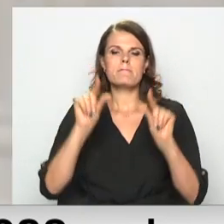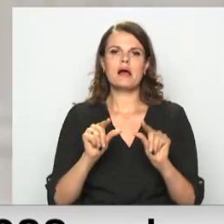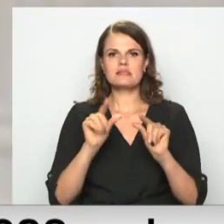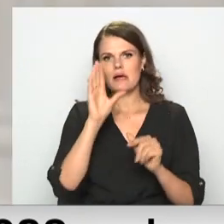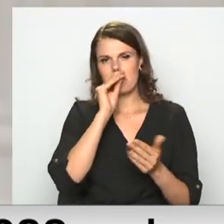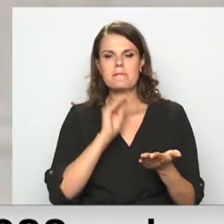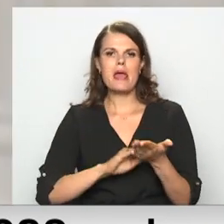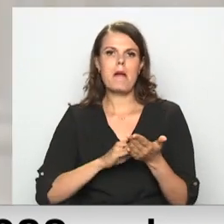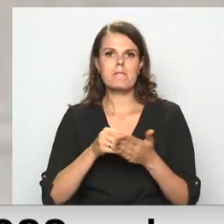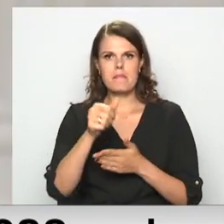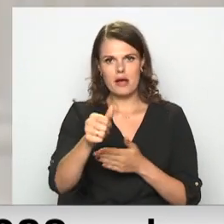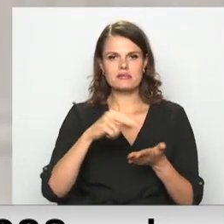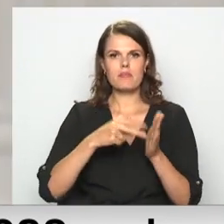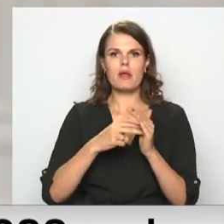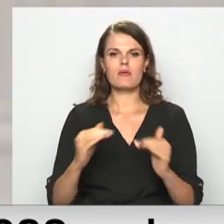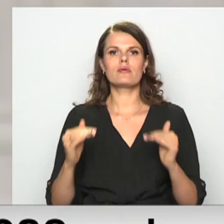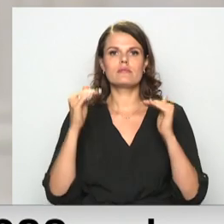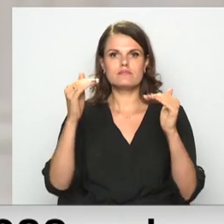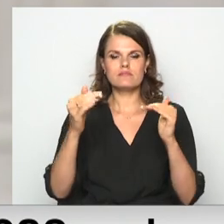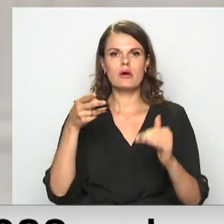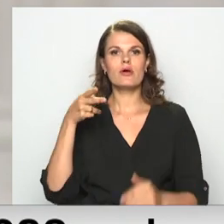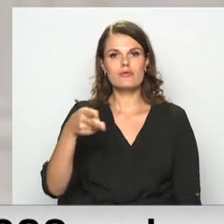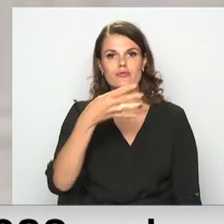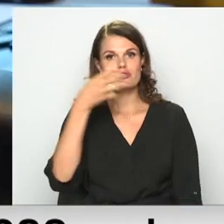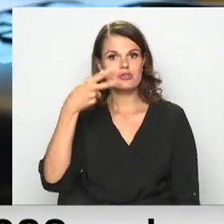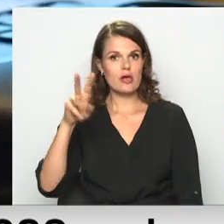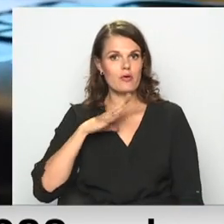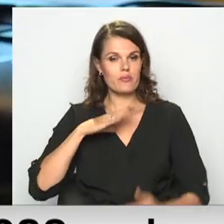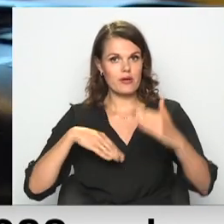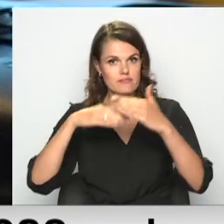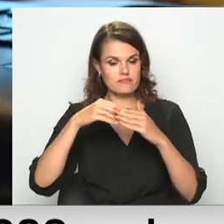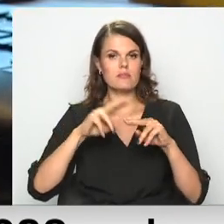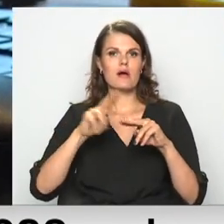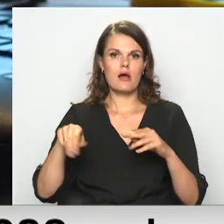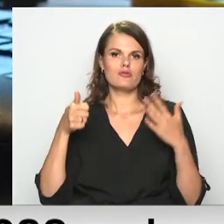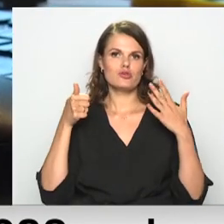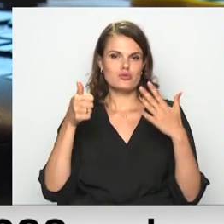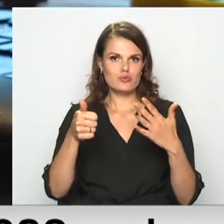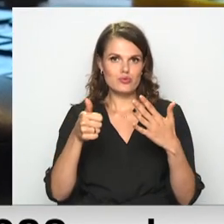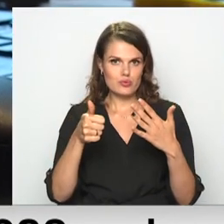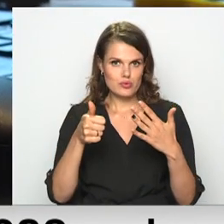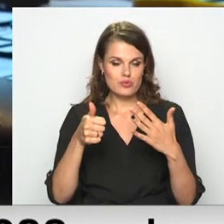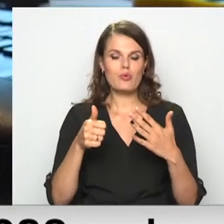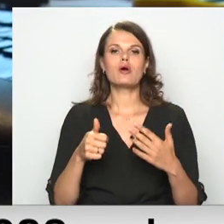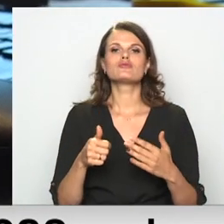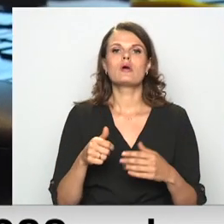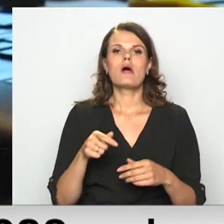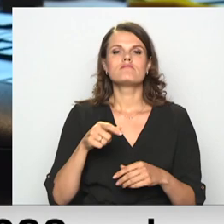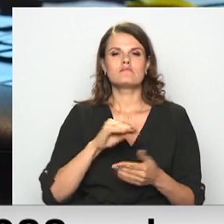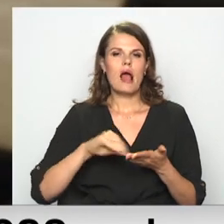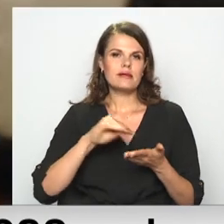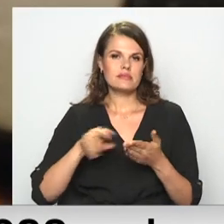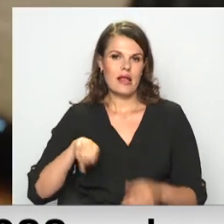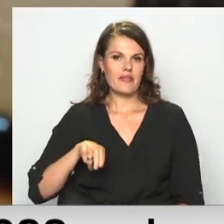augstākos lieksni plānots celt no aptuveni 2400 eiro līdz vairāk nekā 6000 tūkstošiem. Kancelējs direktors gan